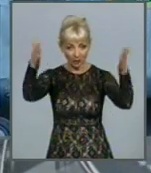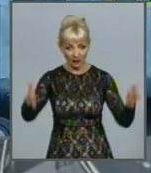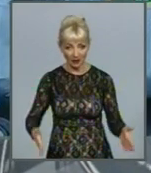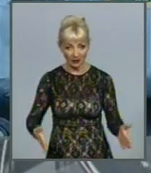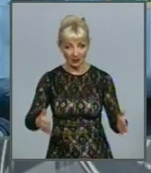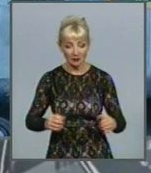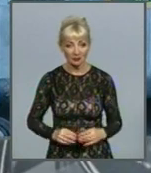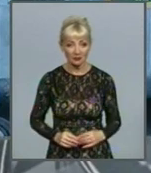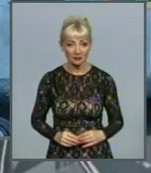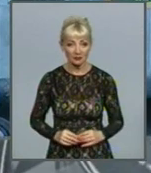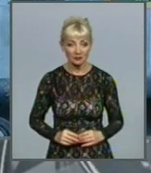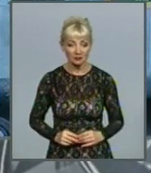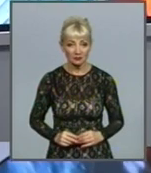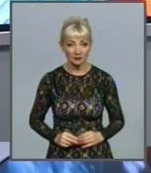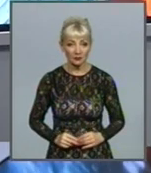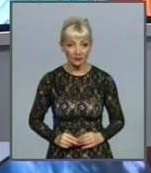Луханін. Харківські Звістя.